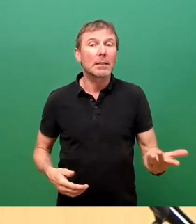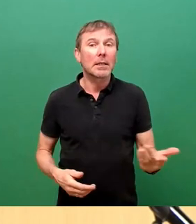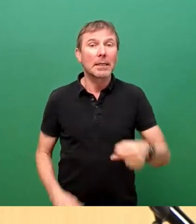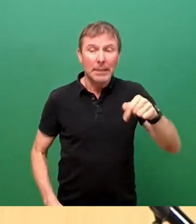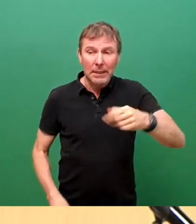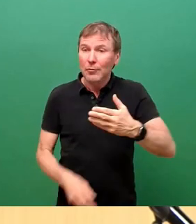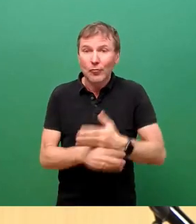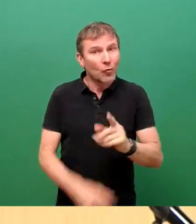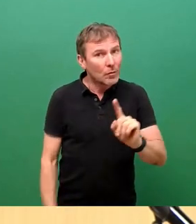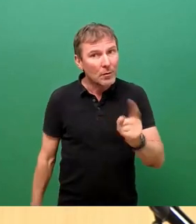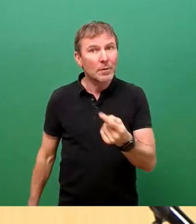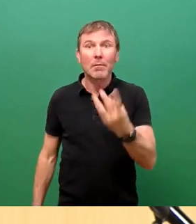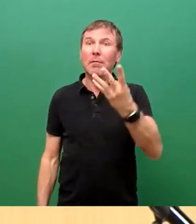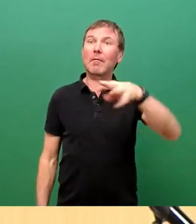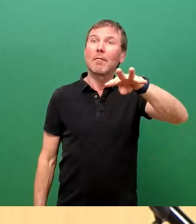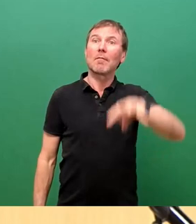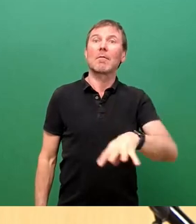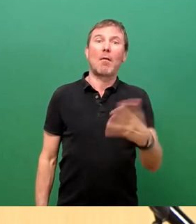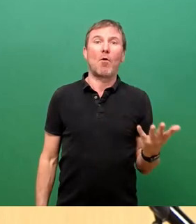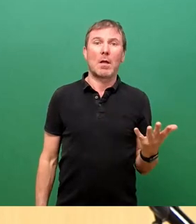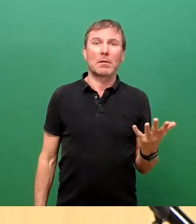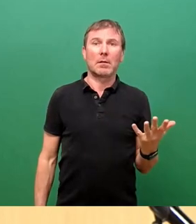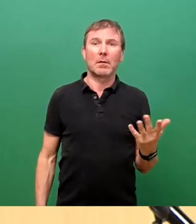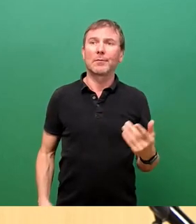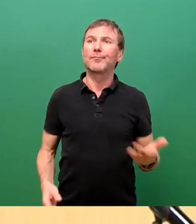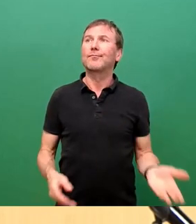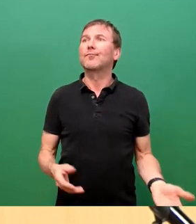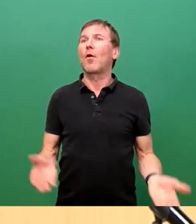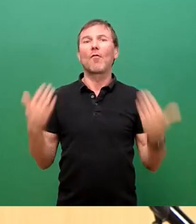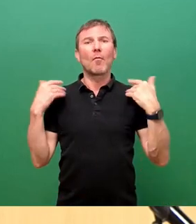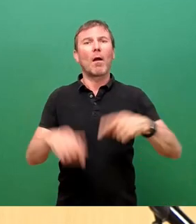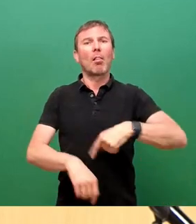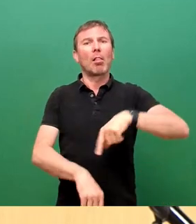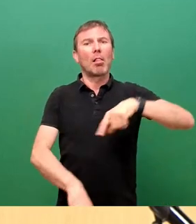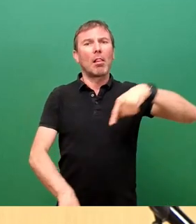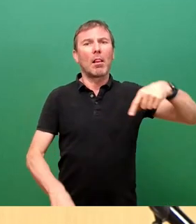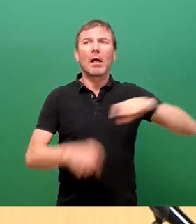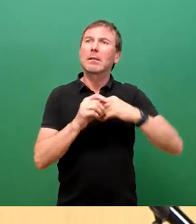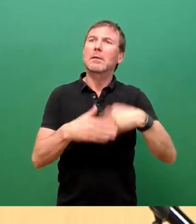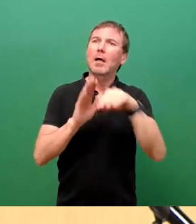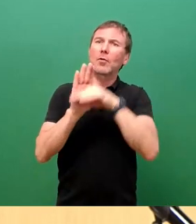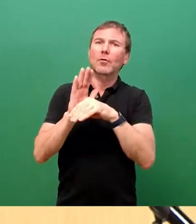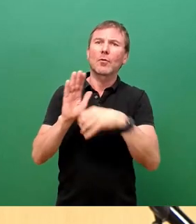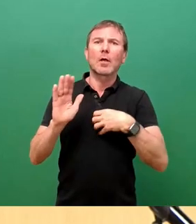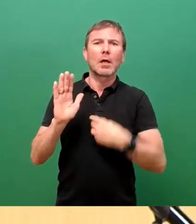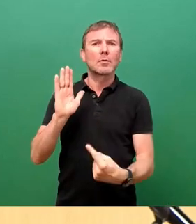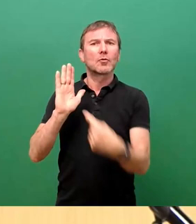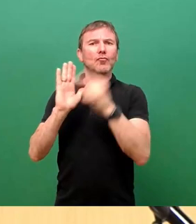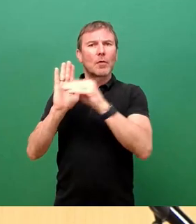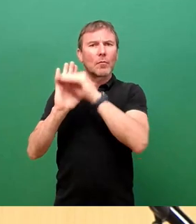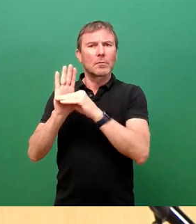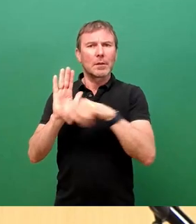vier Monate verstrichen sind, seitdem wir das Thema auf die Tagesordnung in der Stadt gehoben haben, wir immer noch